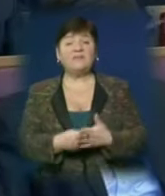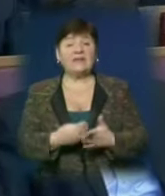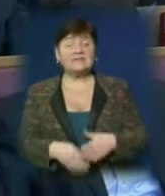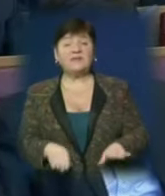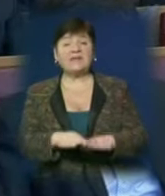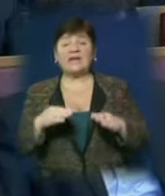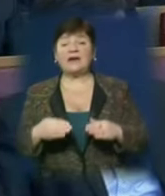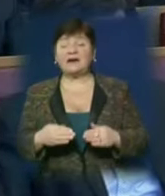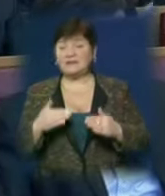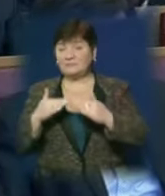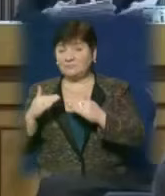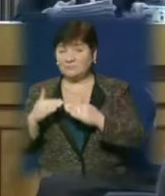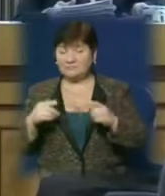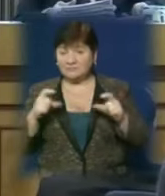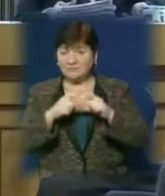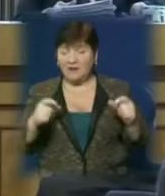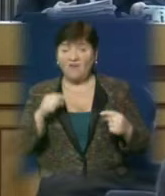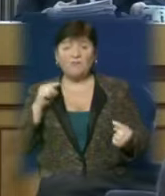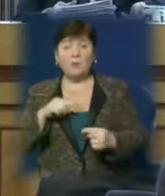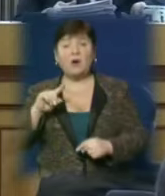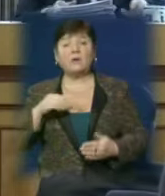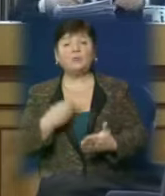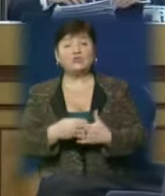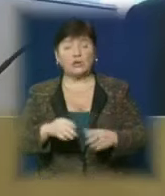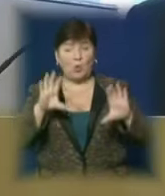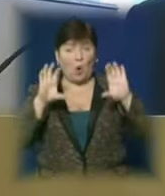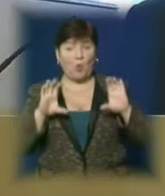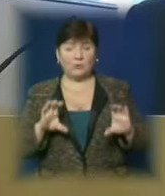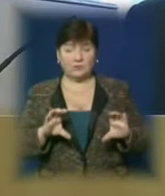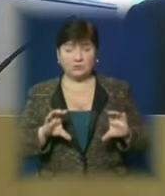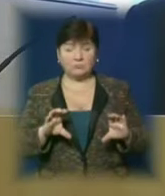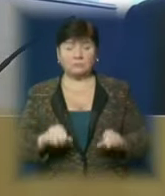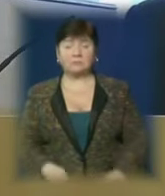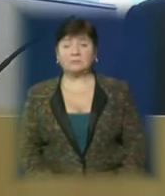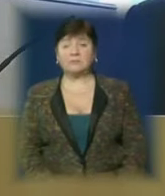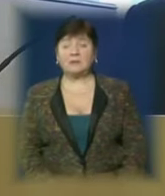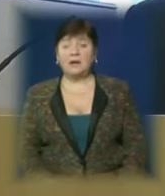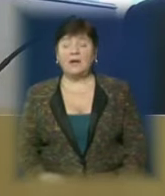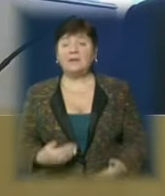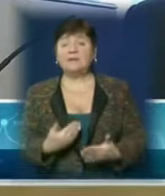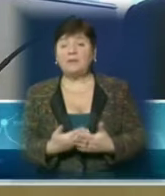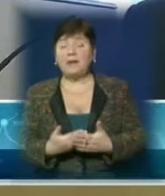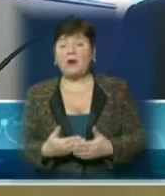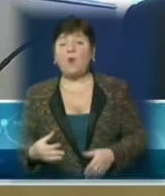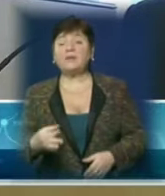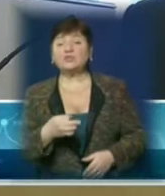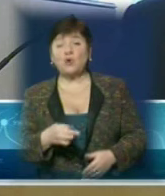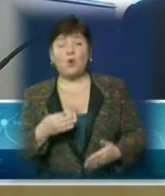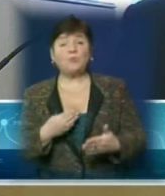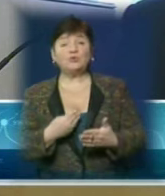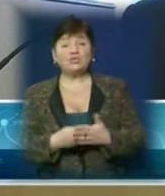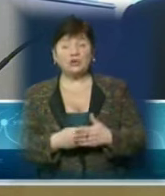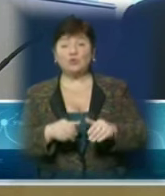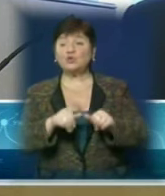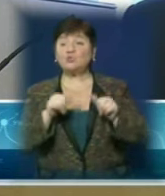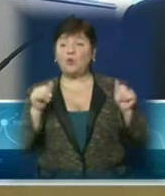закладів із обласного бюджету суперечить вимогам бюджетного кодексу. Наш проєкт обласного бюджету сформований відповідно до